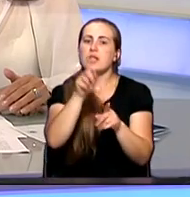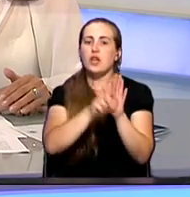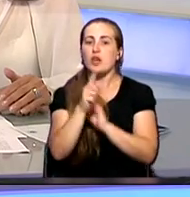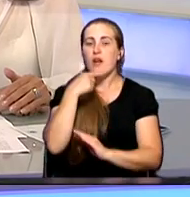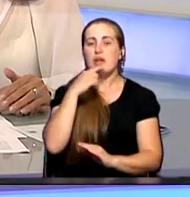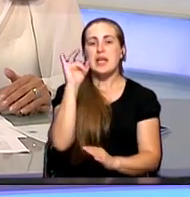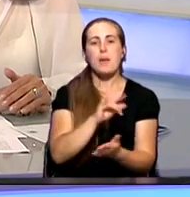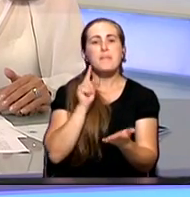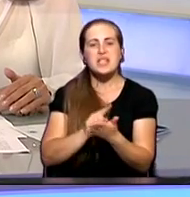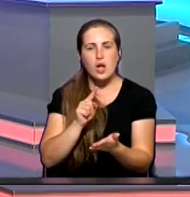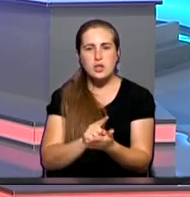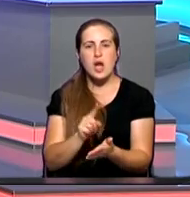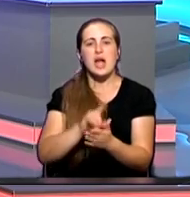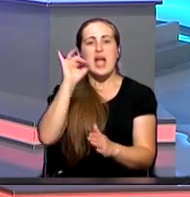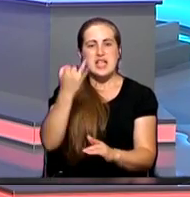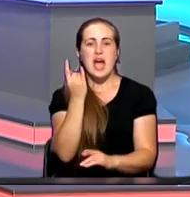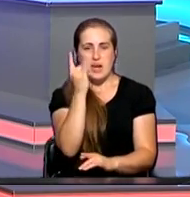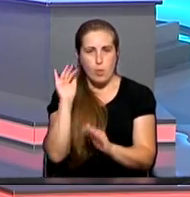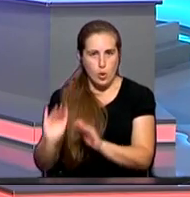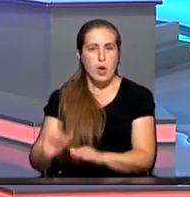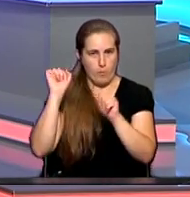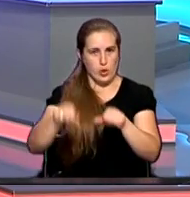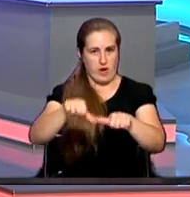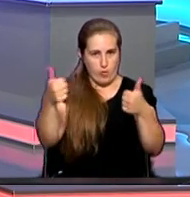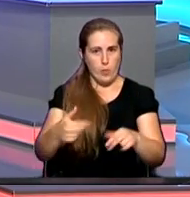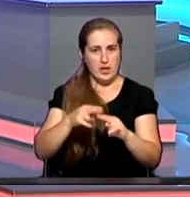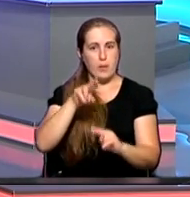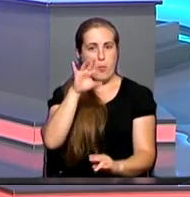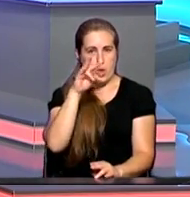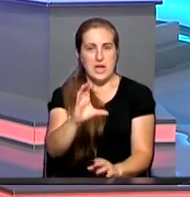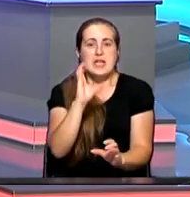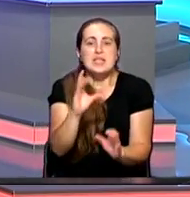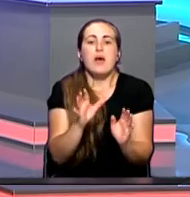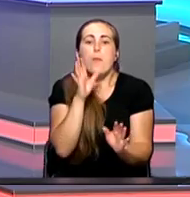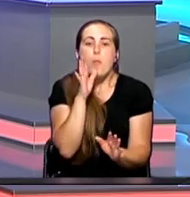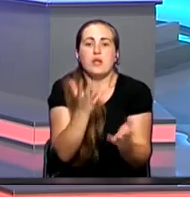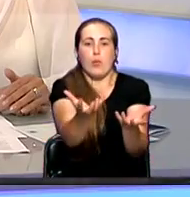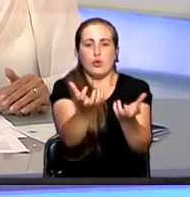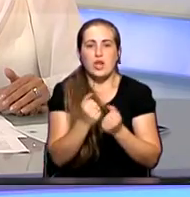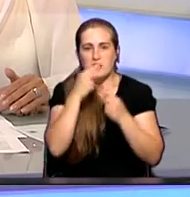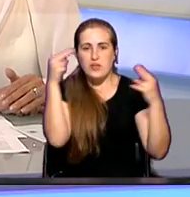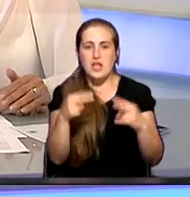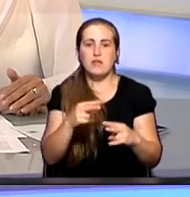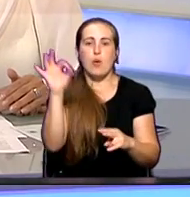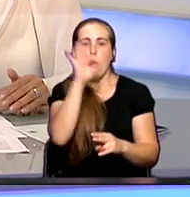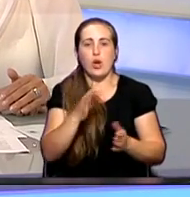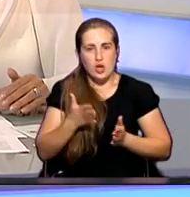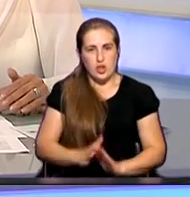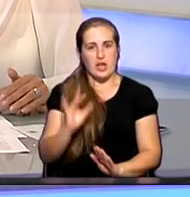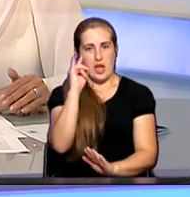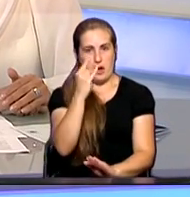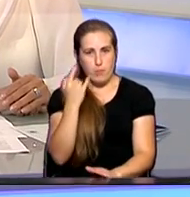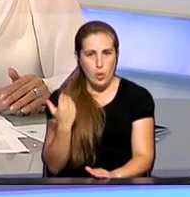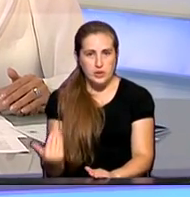есть и пенсионеры, и даже на ребенка можно оформить этот полис? С момента получения свидетельства о рождении на ребенка